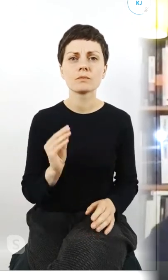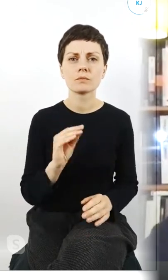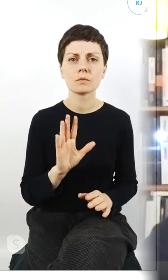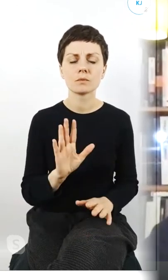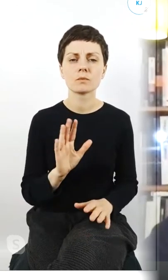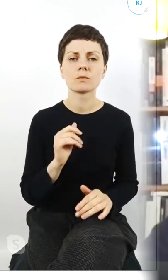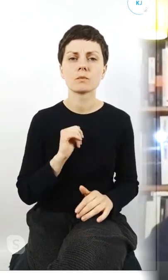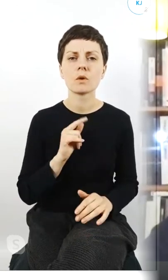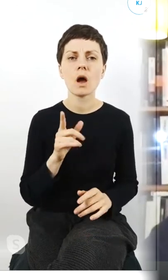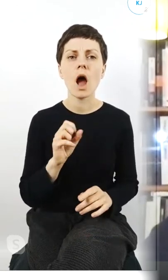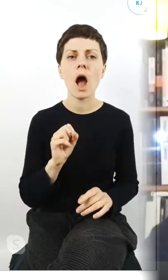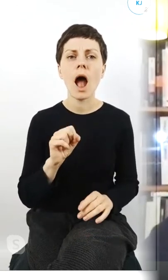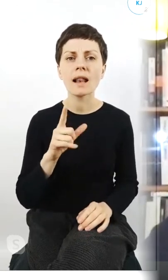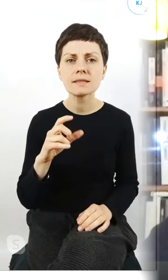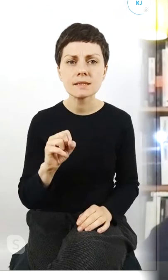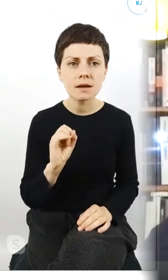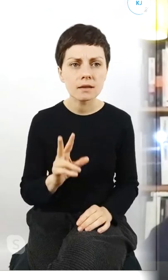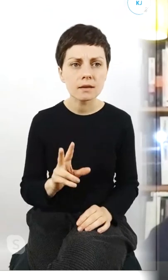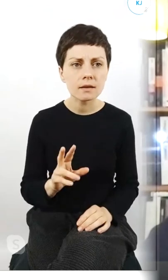Alicja tak?